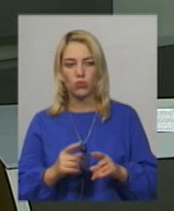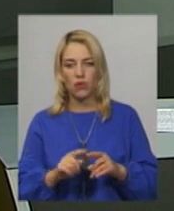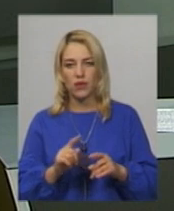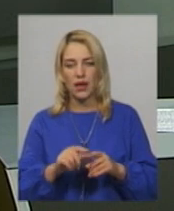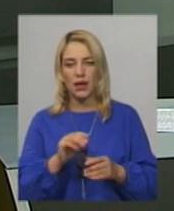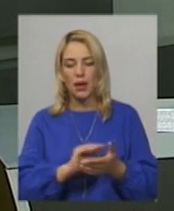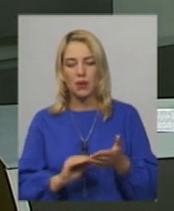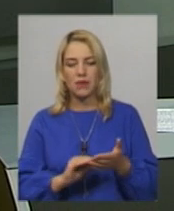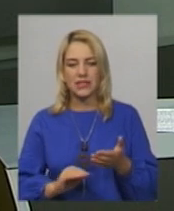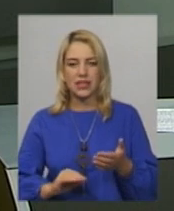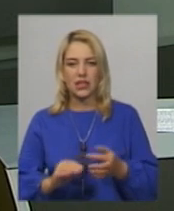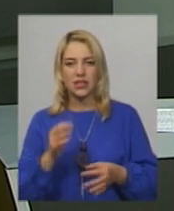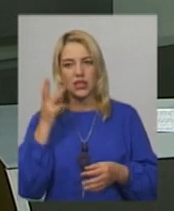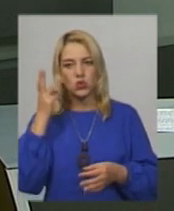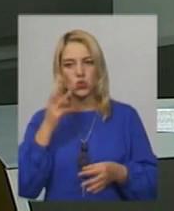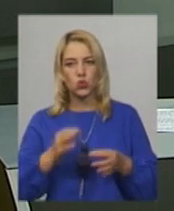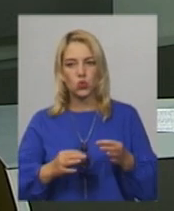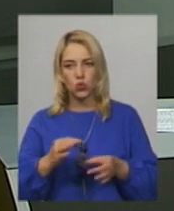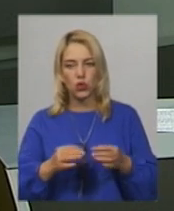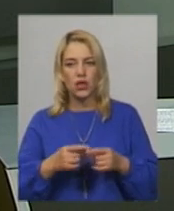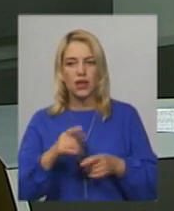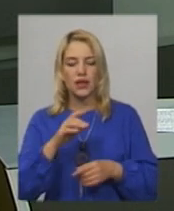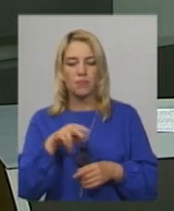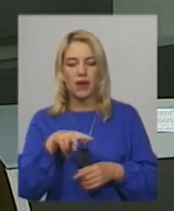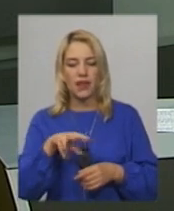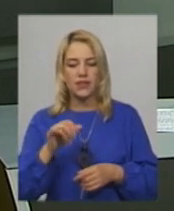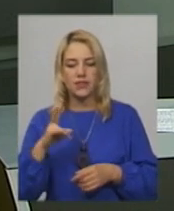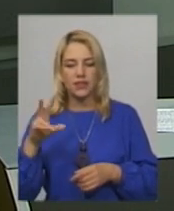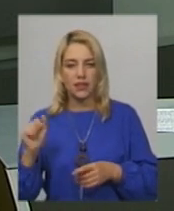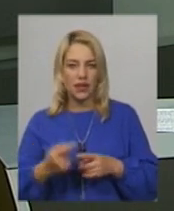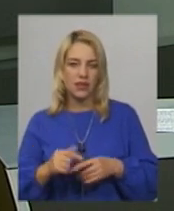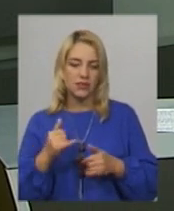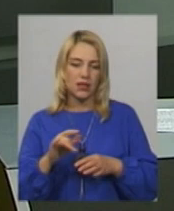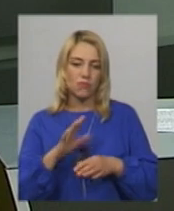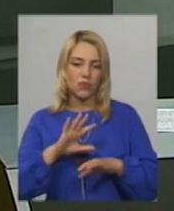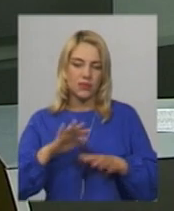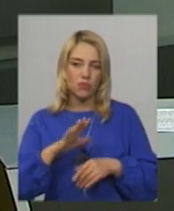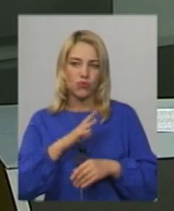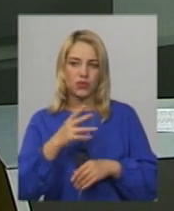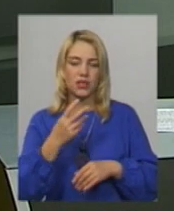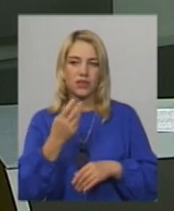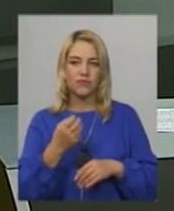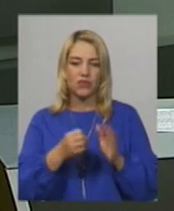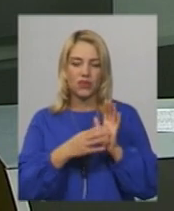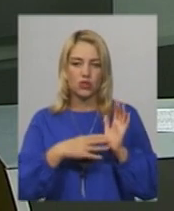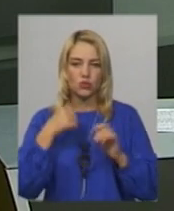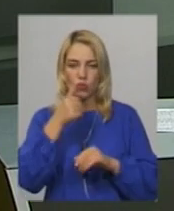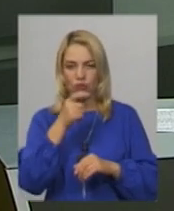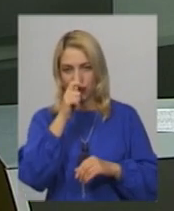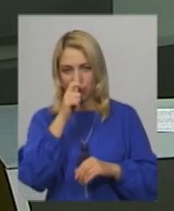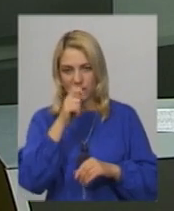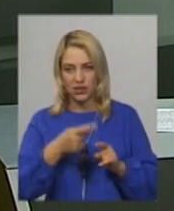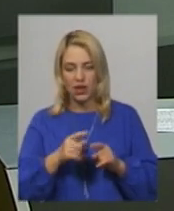-секретар Хмельницького міськрайонного суду Алла Плінська. Нагадаю, інцидент стався 3 квітня 2019 року поблизу